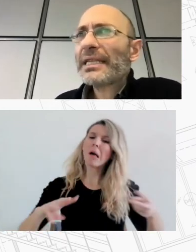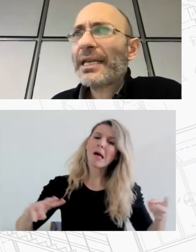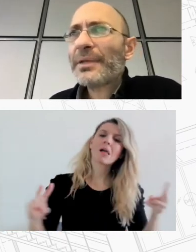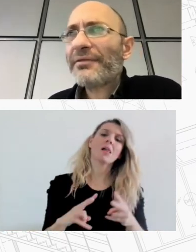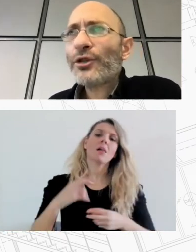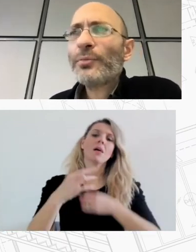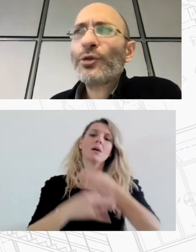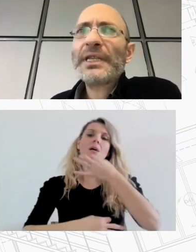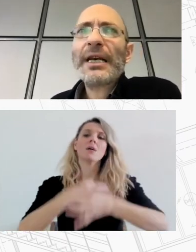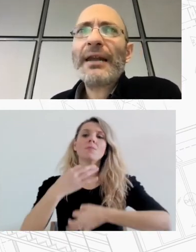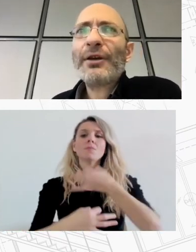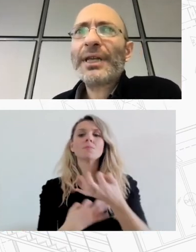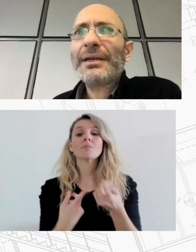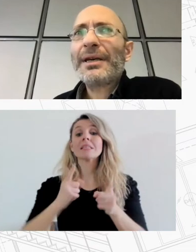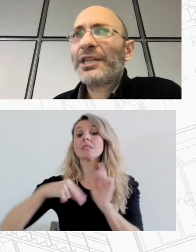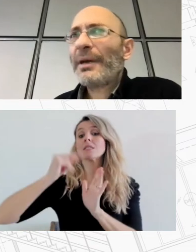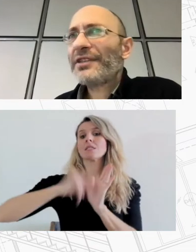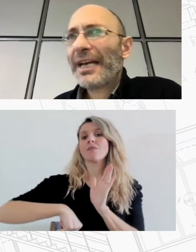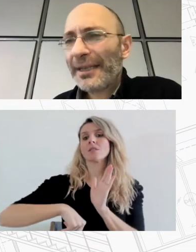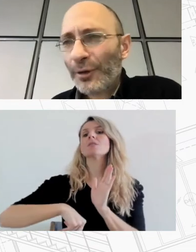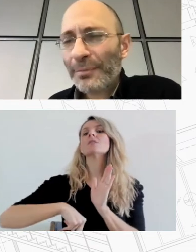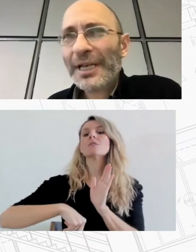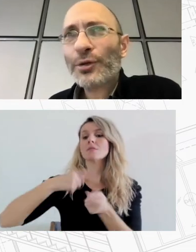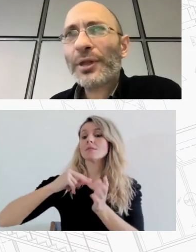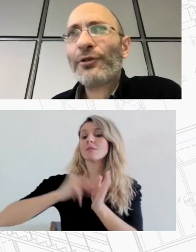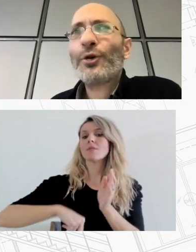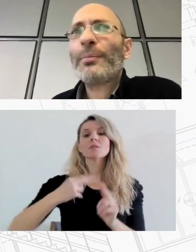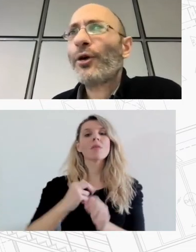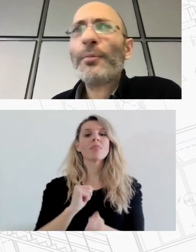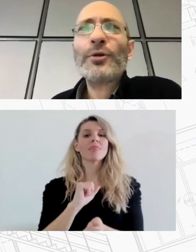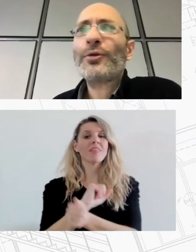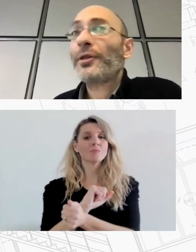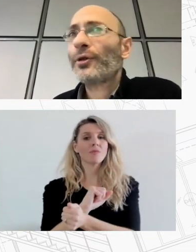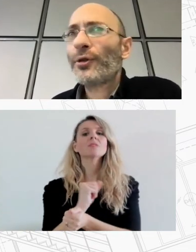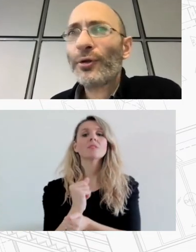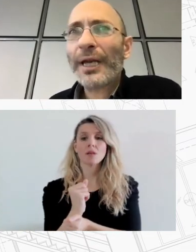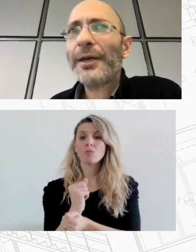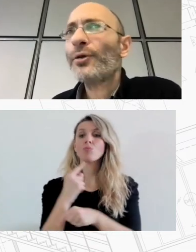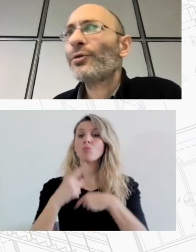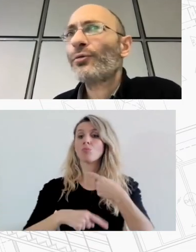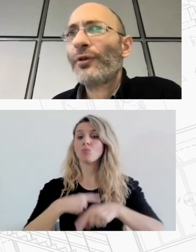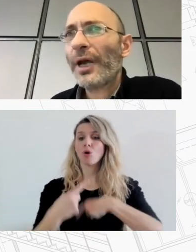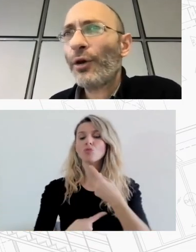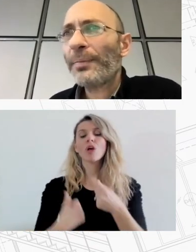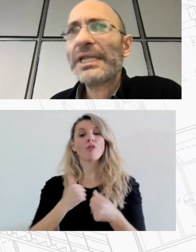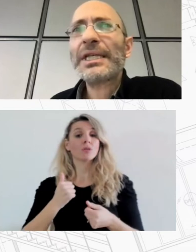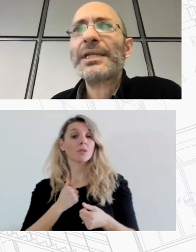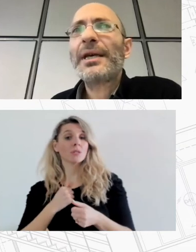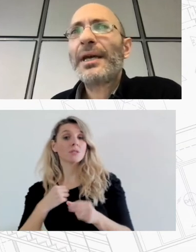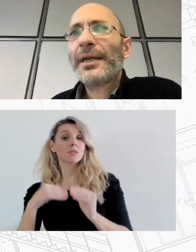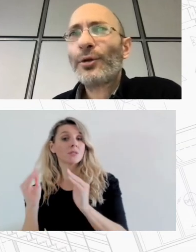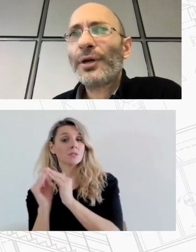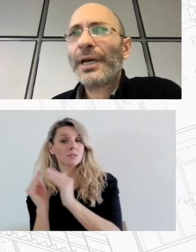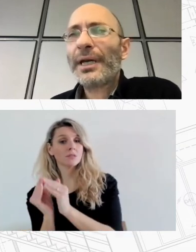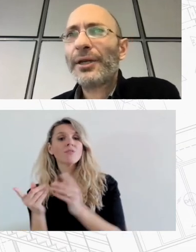βασίζεται σύναμπισης συμβάσεων με τις οποίες αναλαμβάνονται δεσμεύσεις σε κατέρωθεν μεταξύ των διαφορετικών εμπλεκόμενων των ιδιοκτήτων των ακινήτων του φορέα υλοποίησης